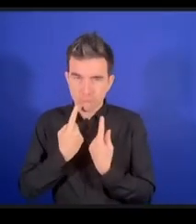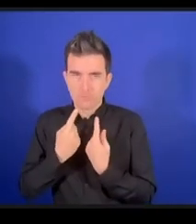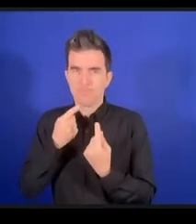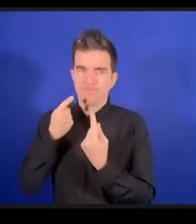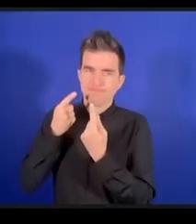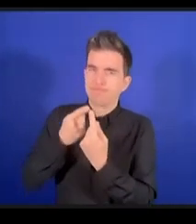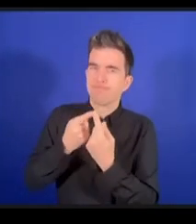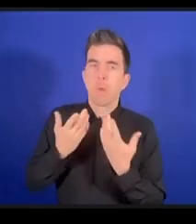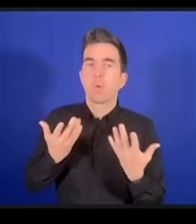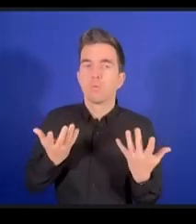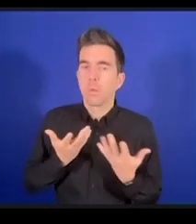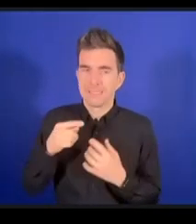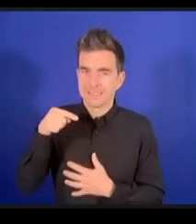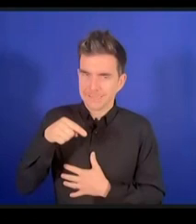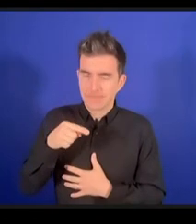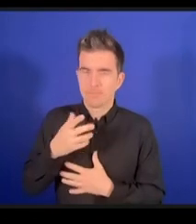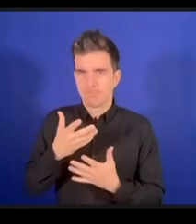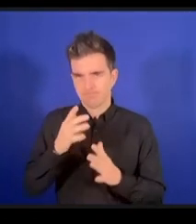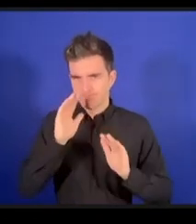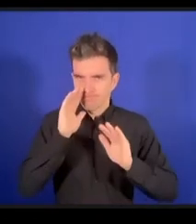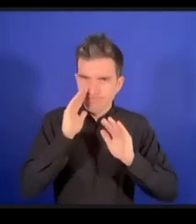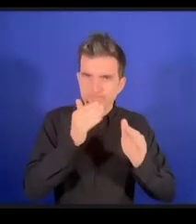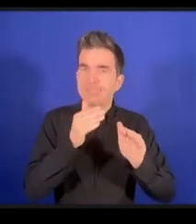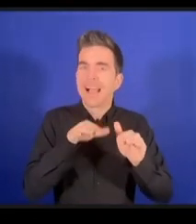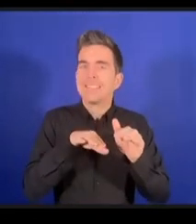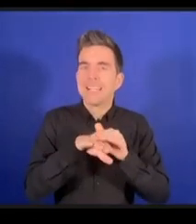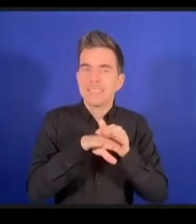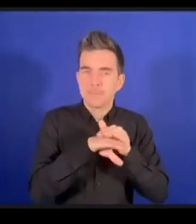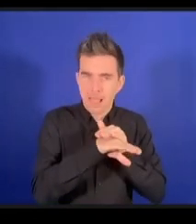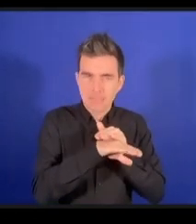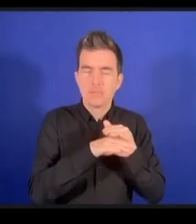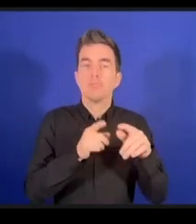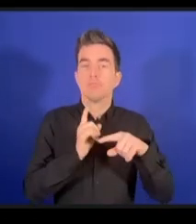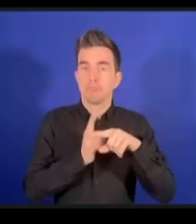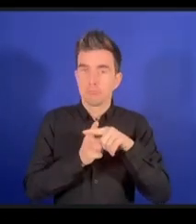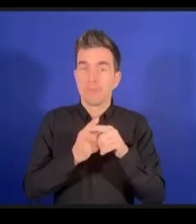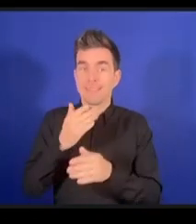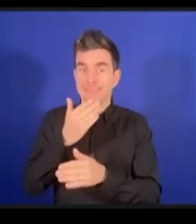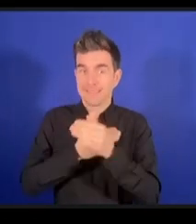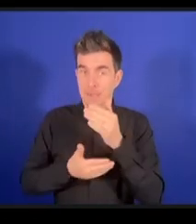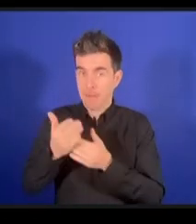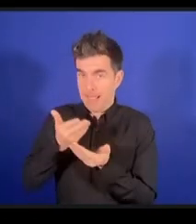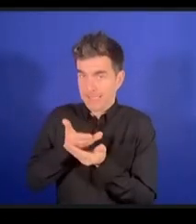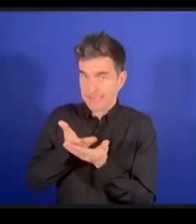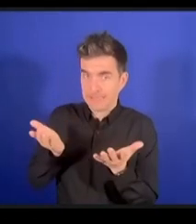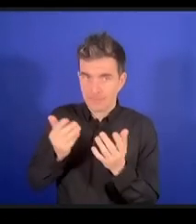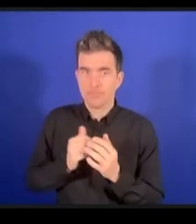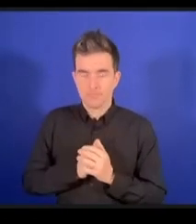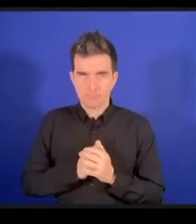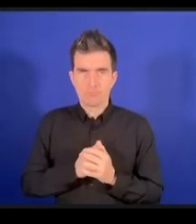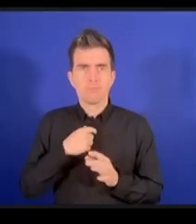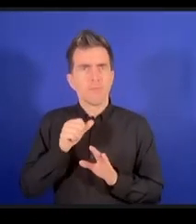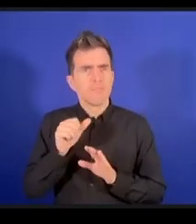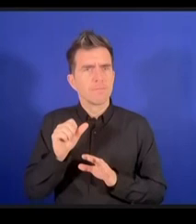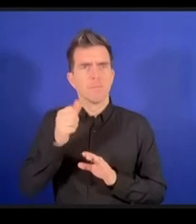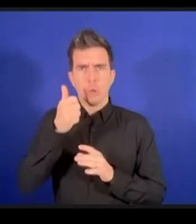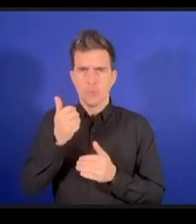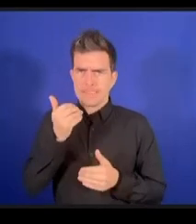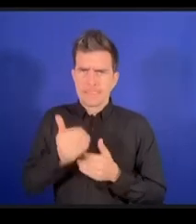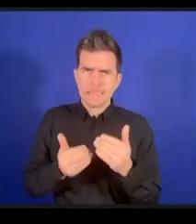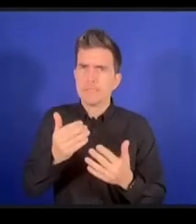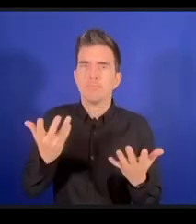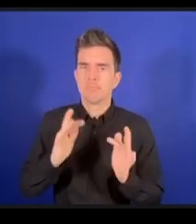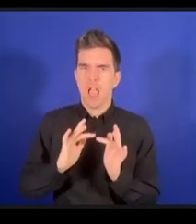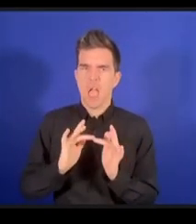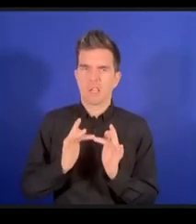'abord de faire en sorte que le FGI en ligne et en présentiel soit accessible, de